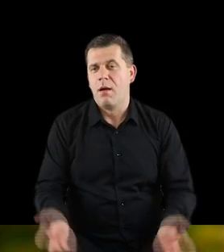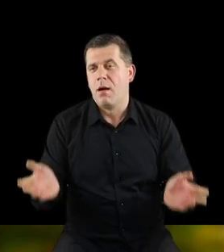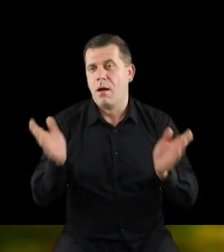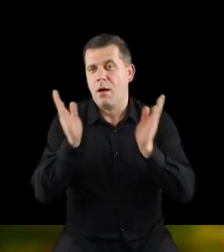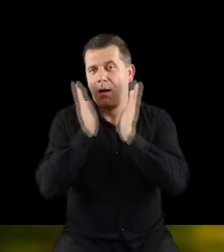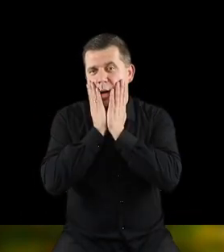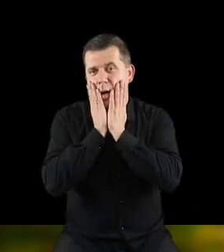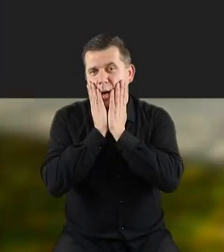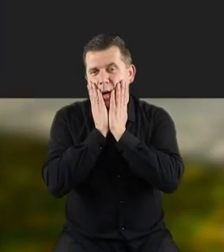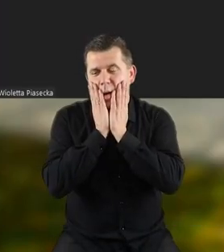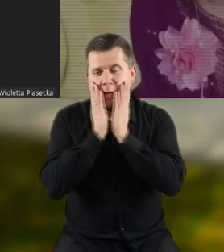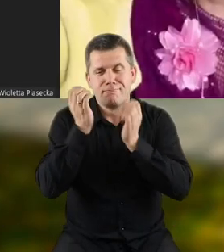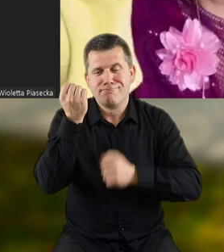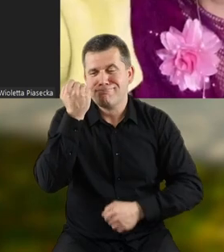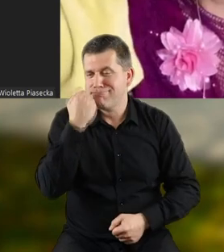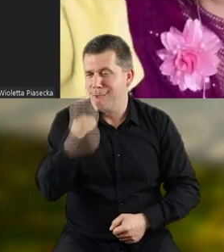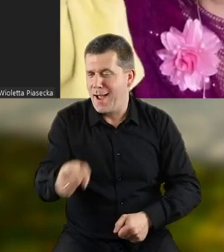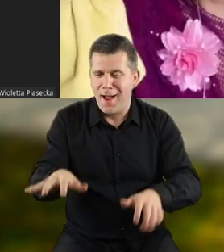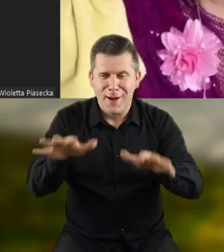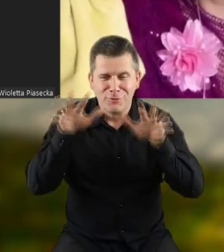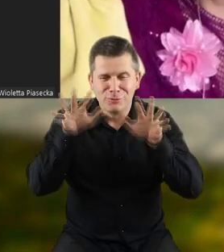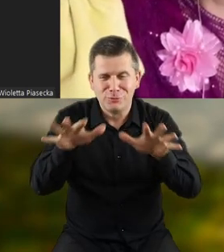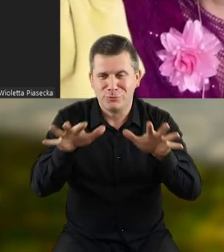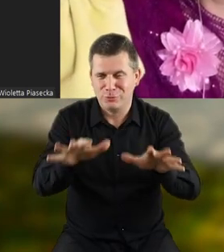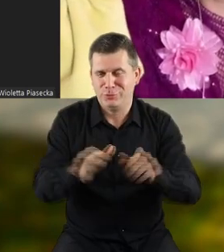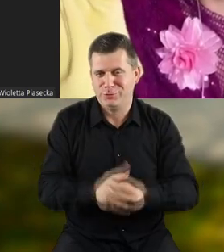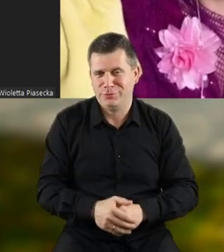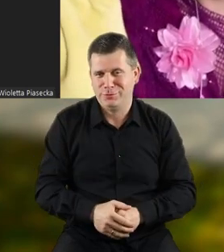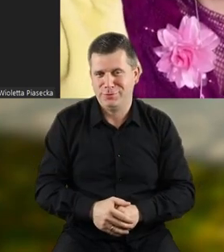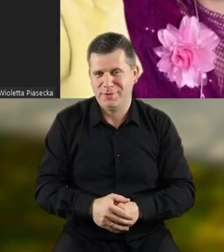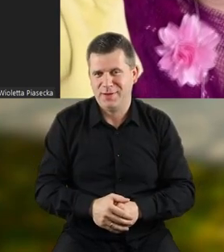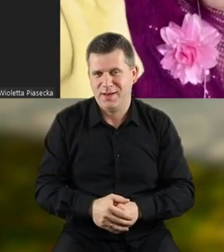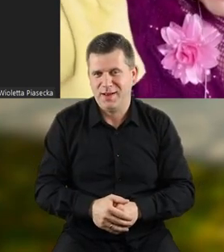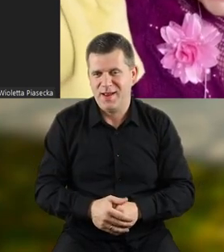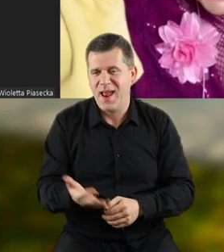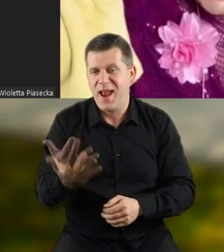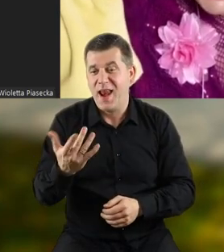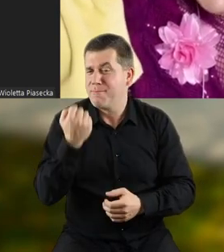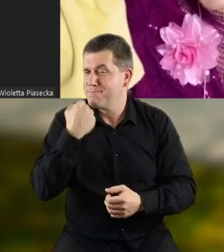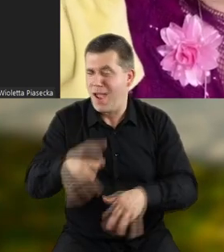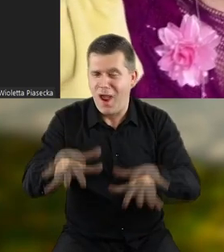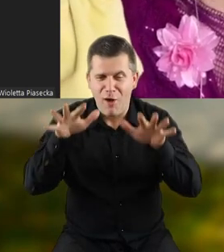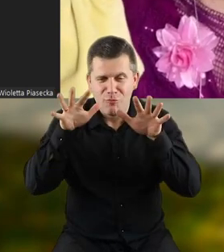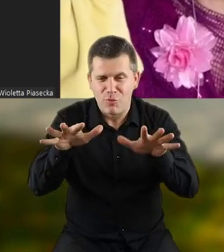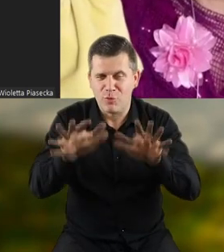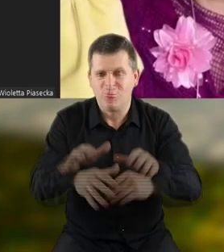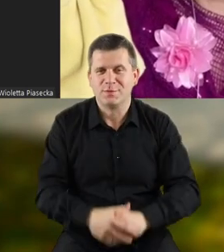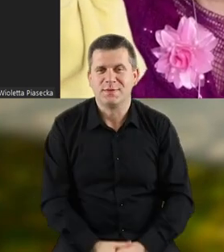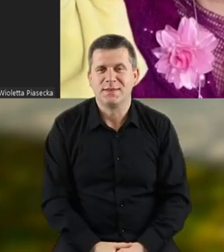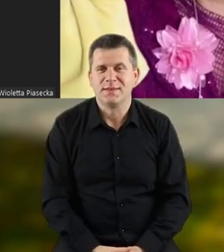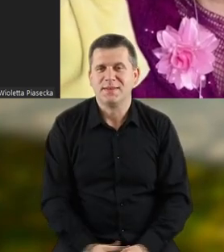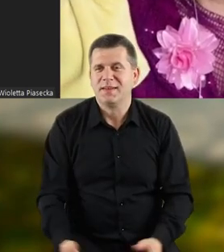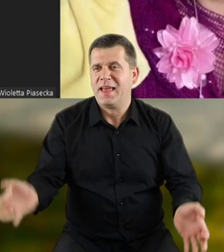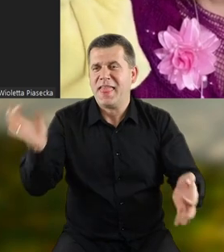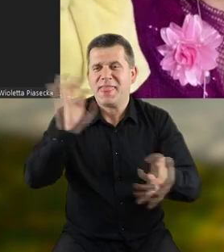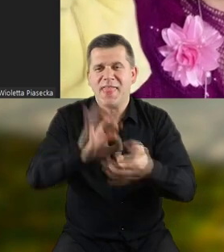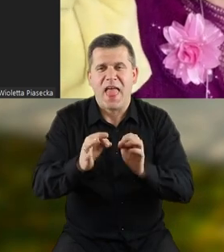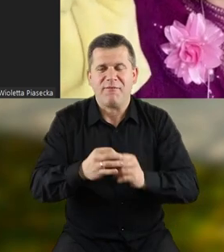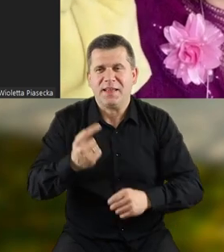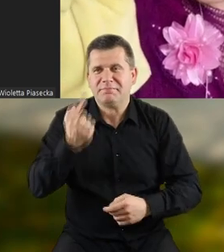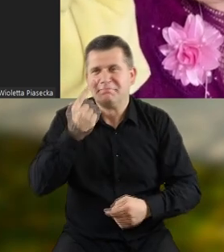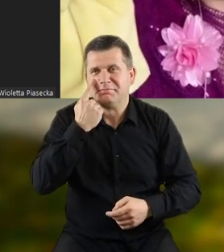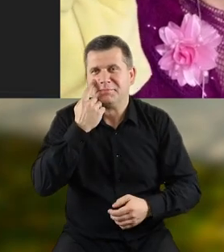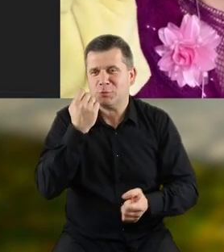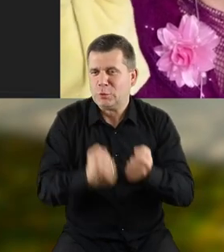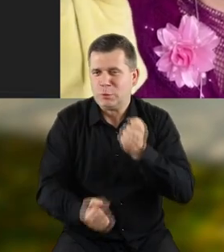Ojej! Bardzo dużo, bardzo dużo, Lilianko. Ja słuchaj, nawet nie